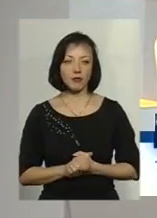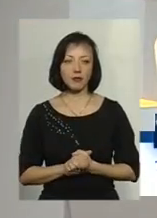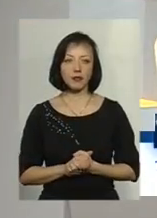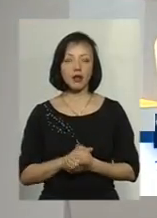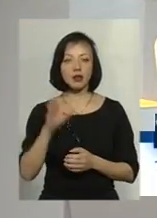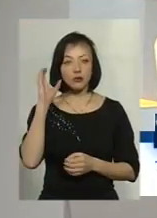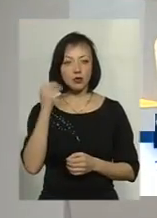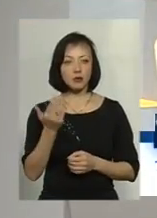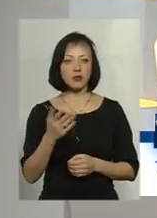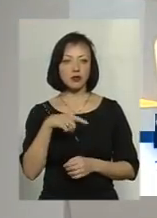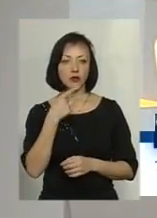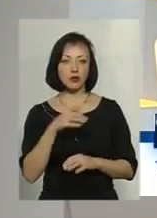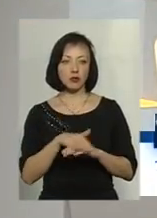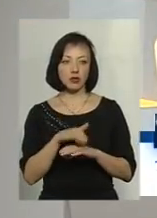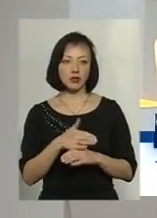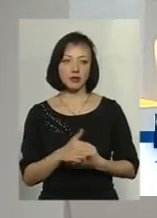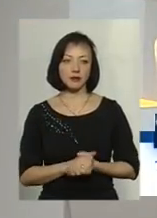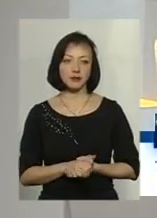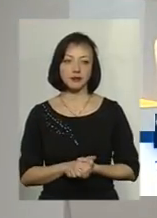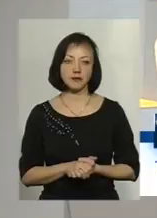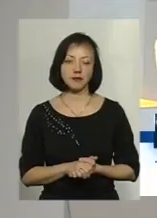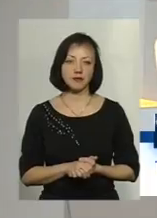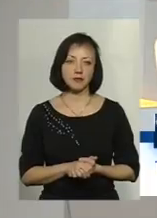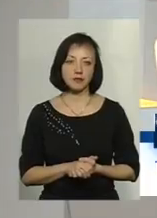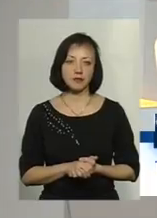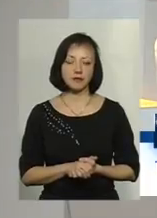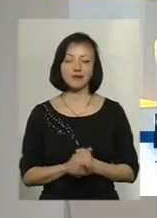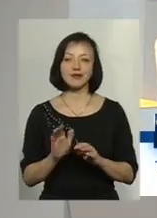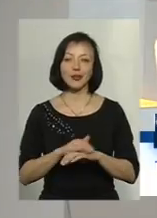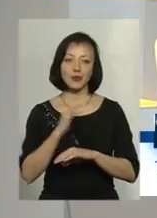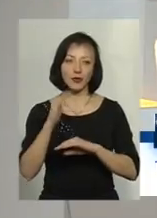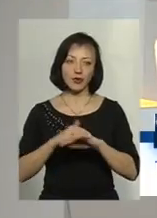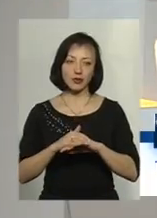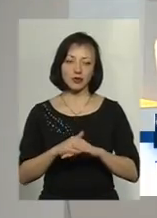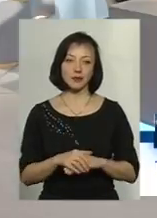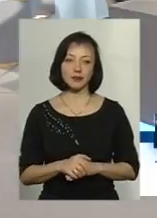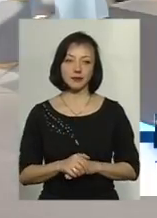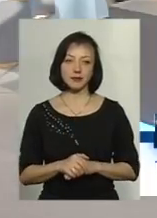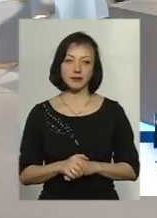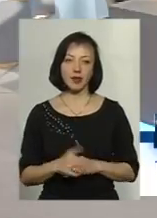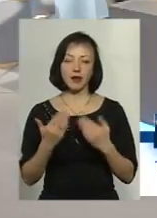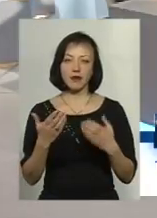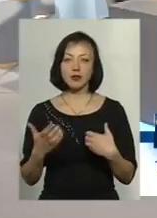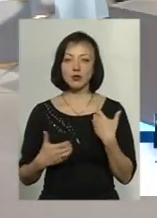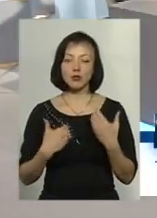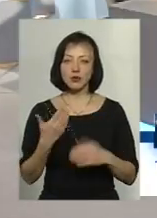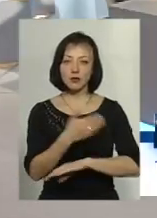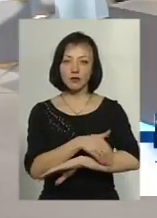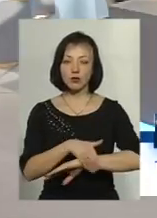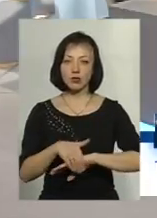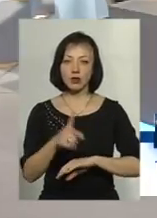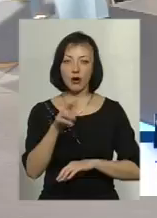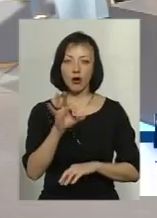-60. Слухаємо вас. Говоріть, будь ласка. Доброго вечора. Добрий вечір. Це вас турбують з вулиці